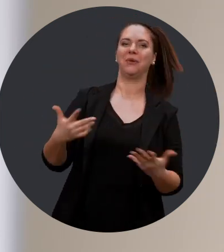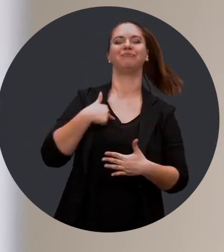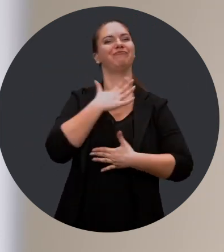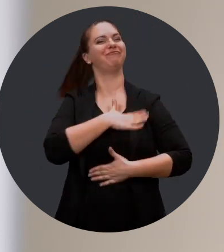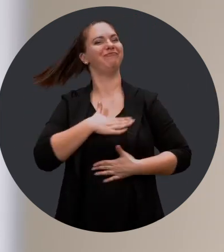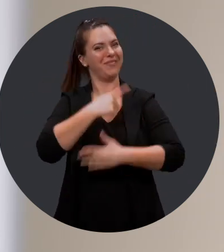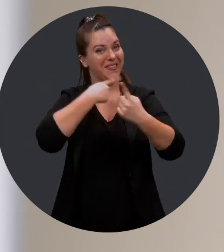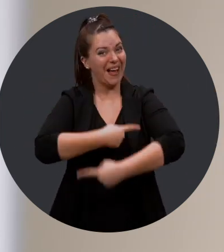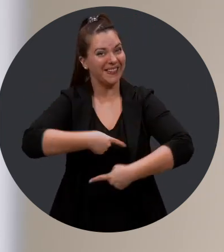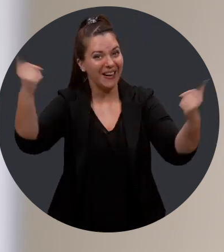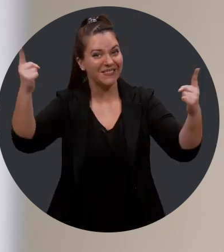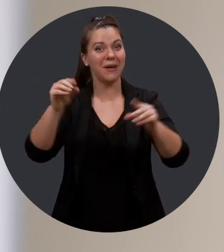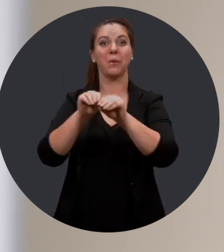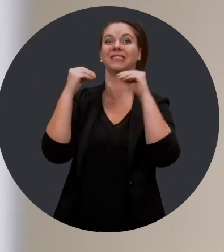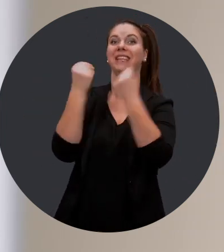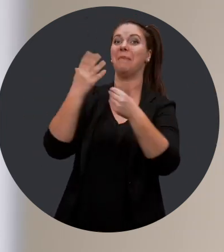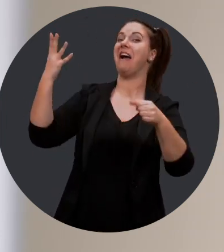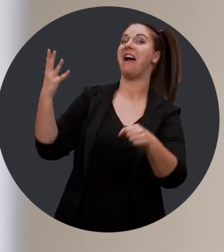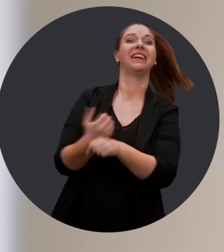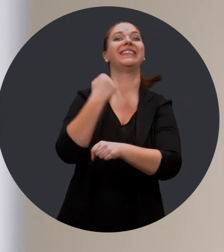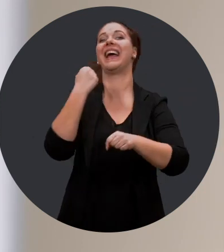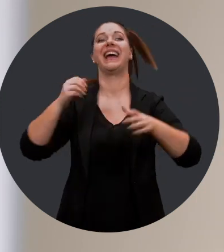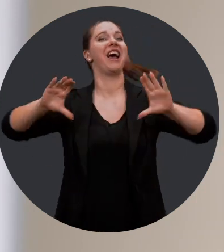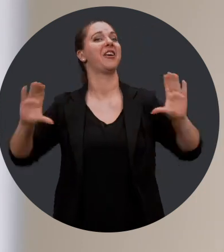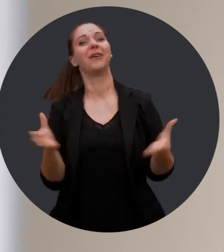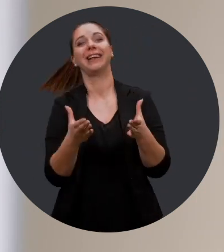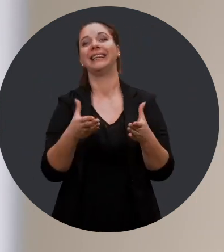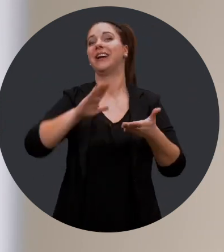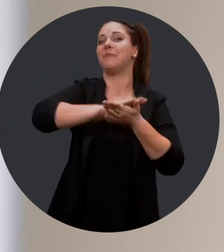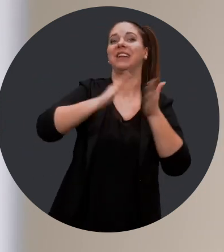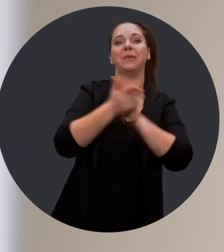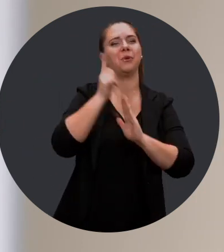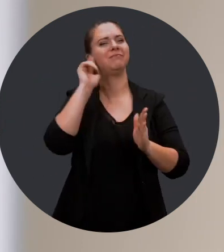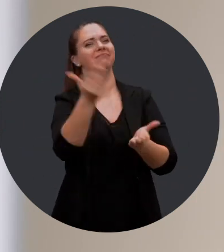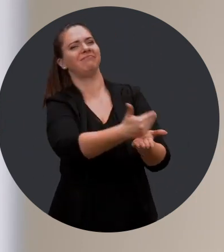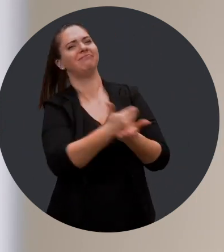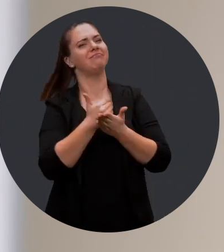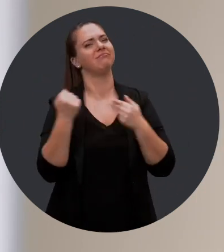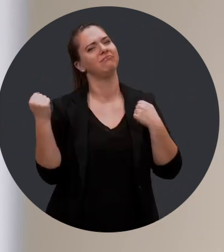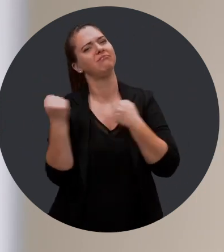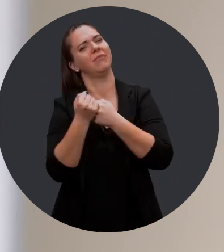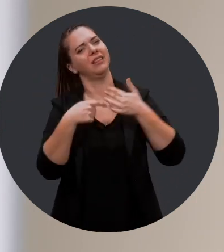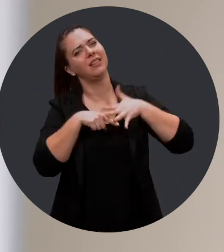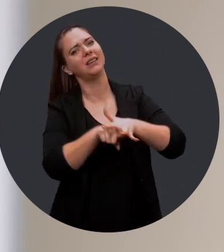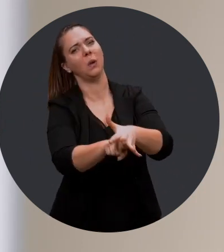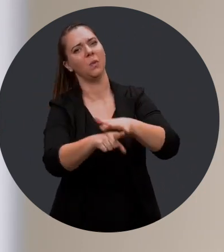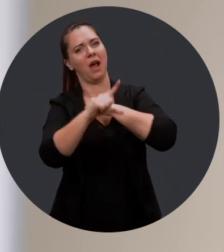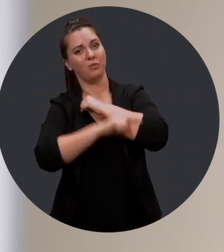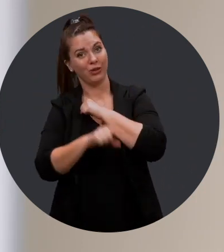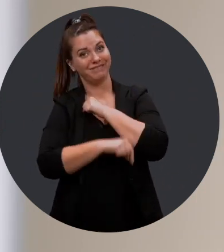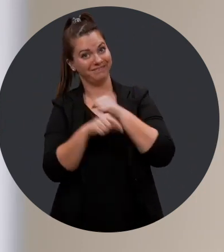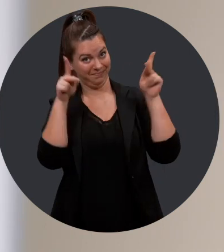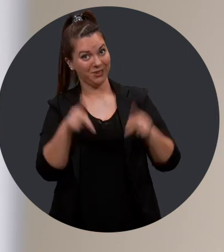plaisir de vous annoncer que l'organisation lauréate de la catégorie « Entreprises soutenant l'intégration et le maintien en emploi